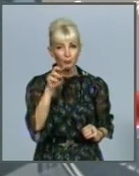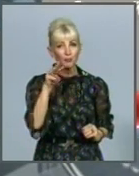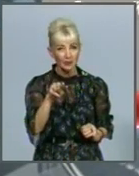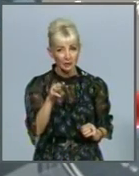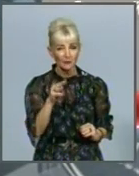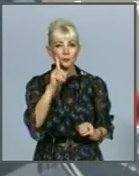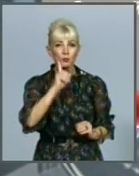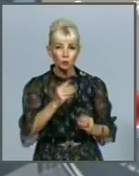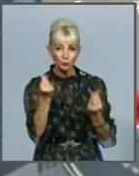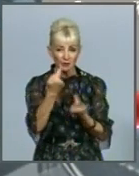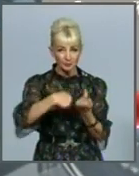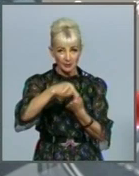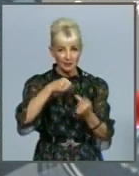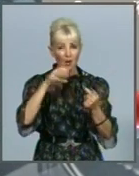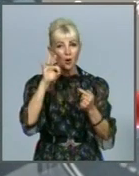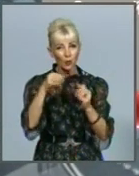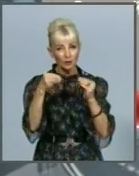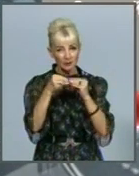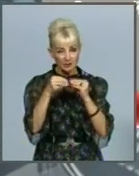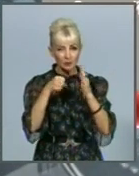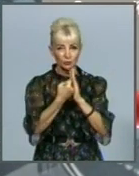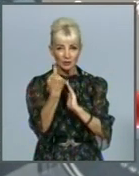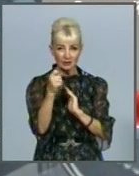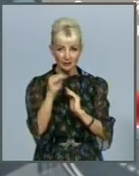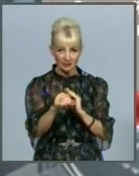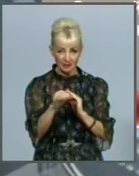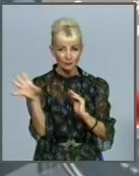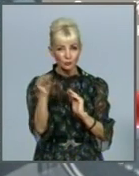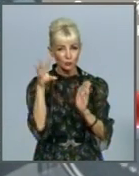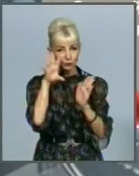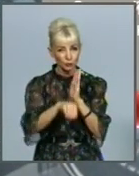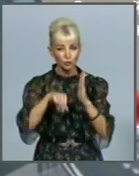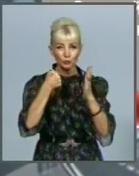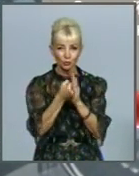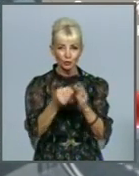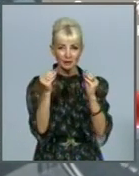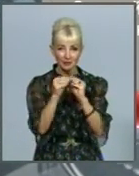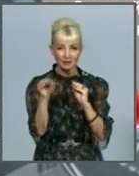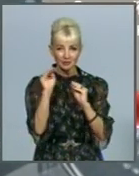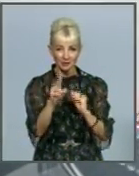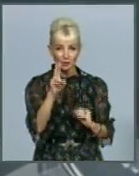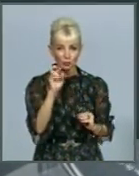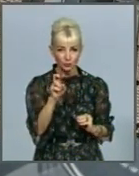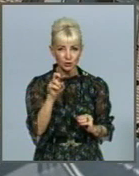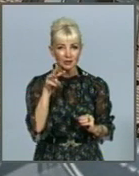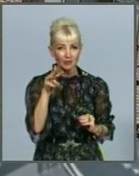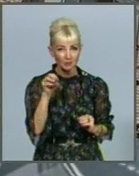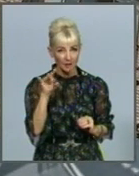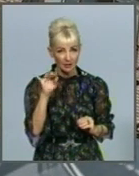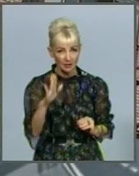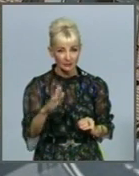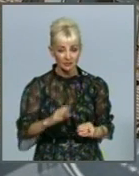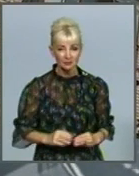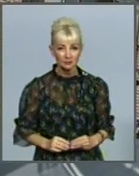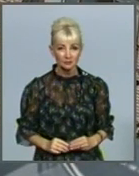бізнес – від 10 до 100 тисяч кубометрів. Все включено до 10 тисяч кубічних метрів. Яна